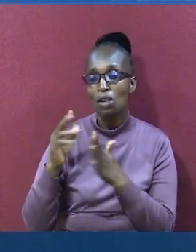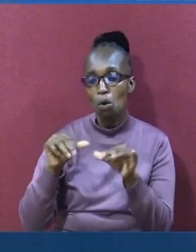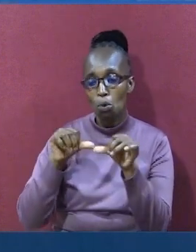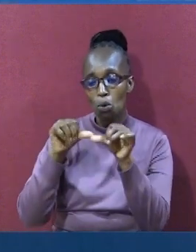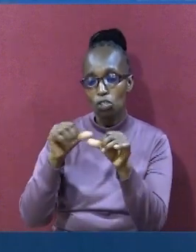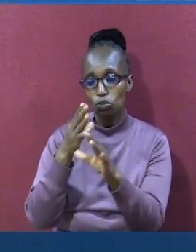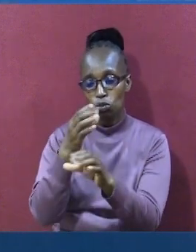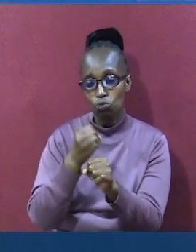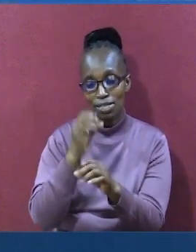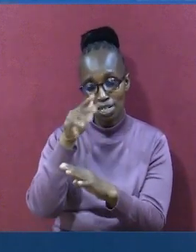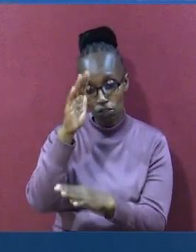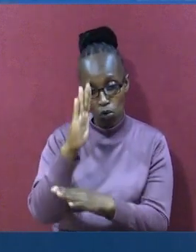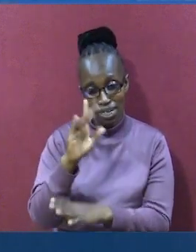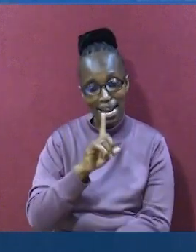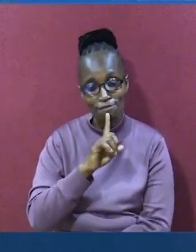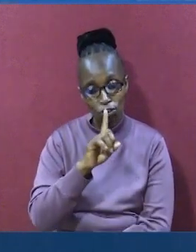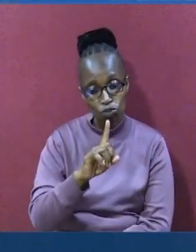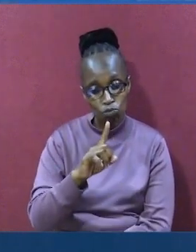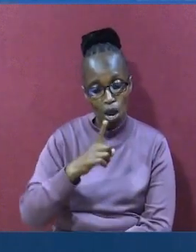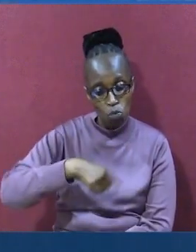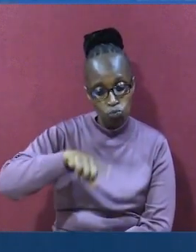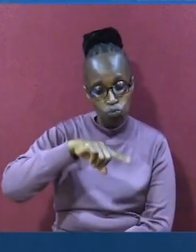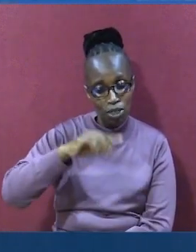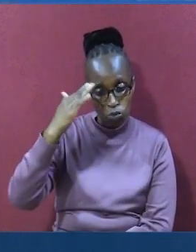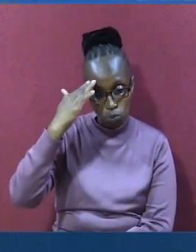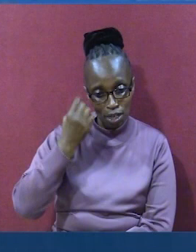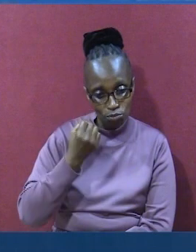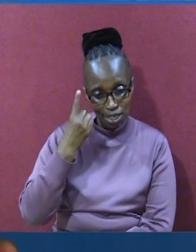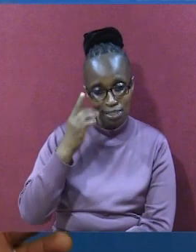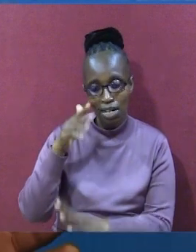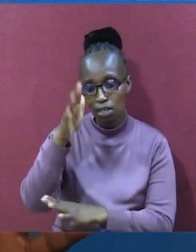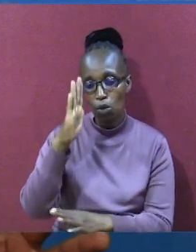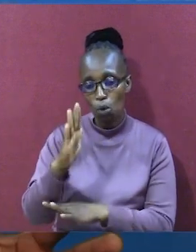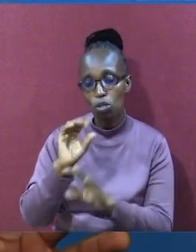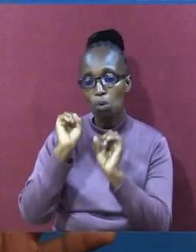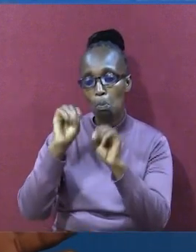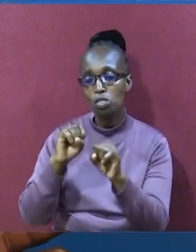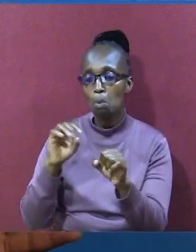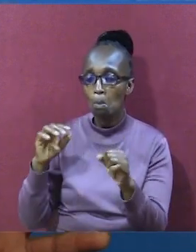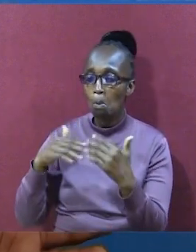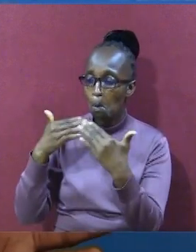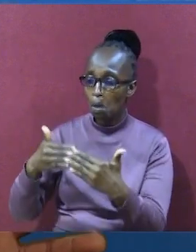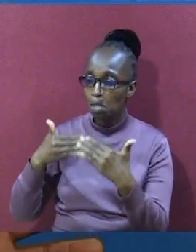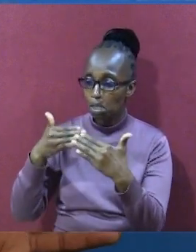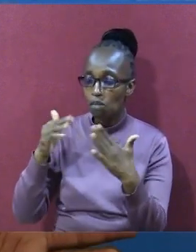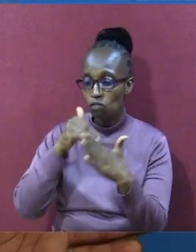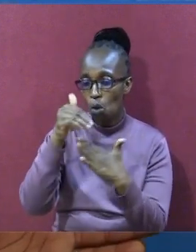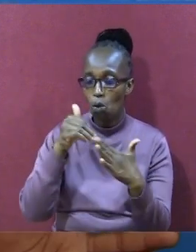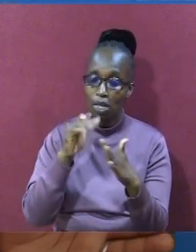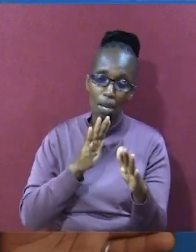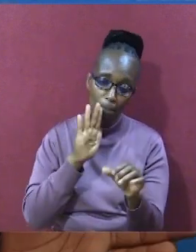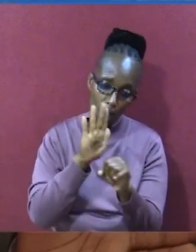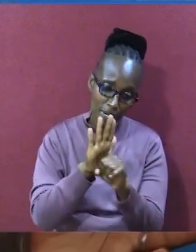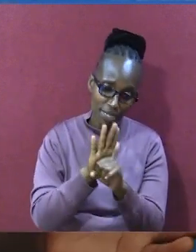mungu wako mpenzi mtanza maji. Na akika ni najua ya kwamba. Ataweza kutimiza ahadi zake kwa ko.